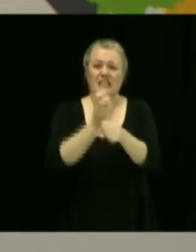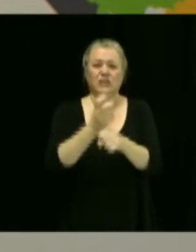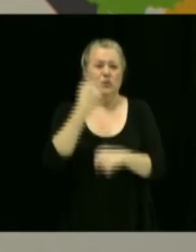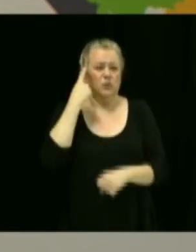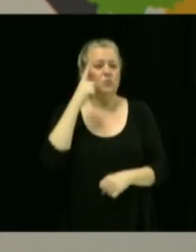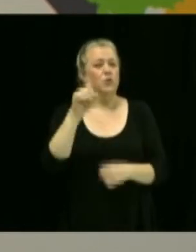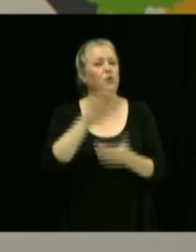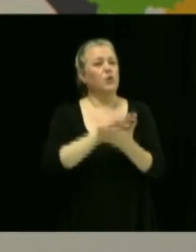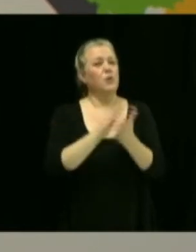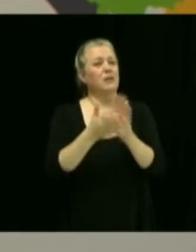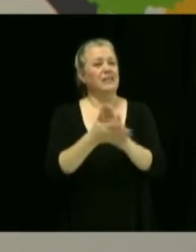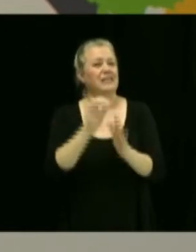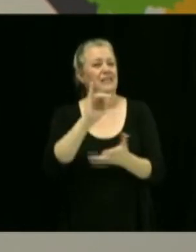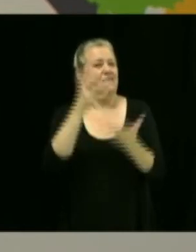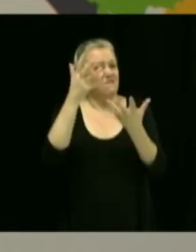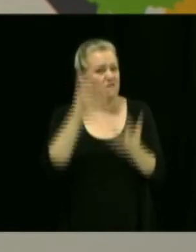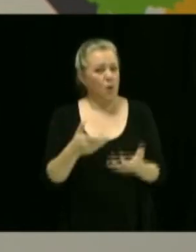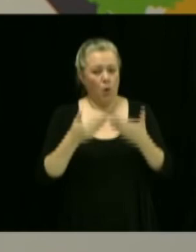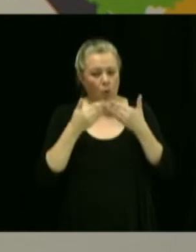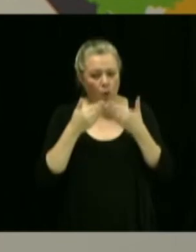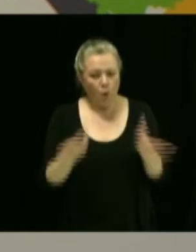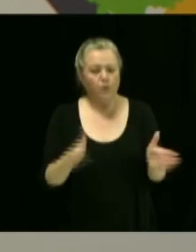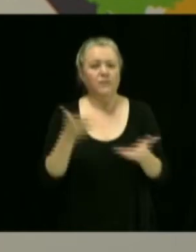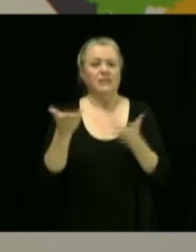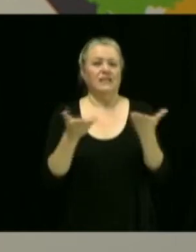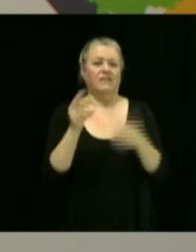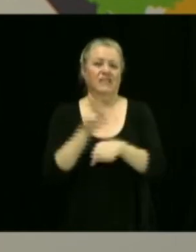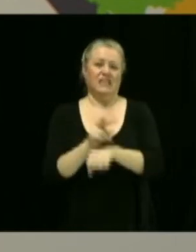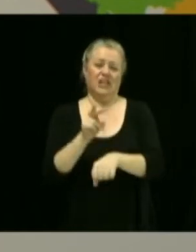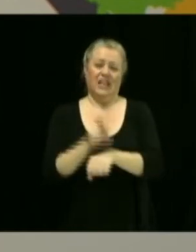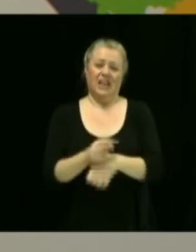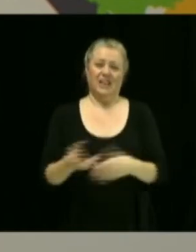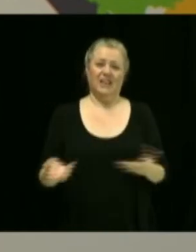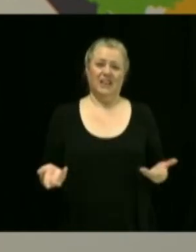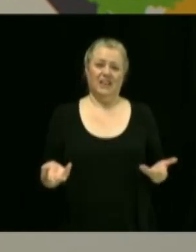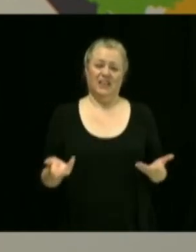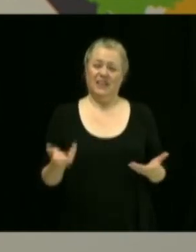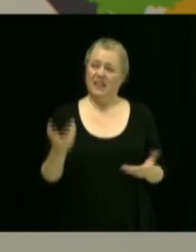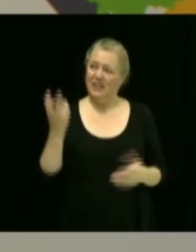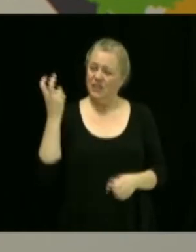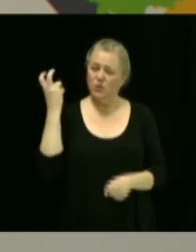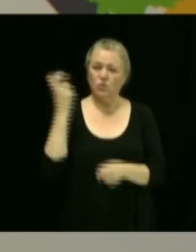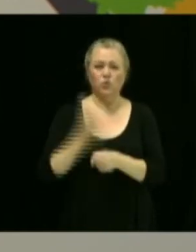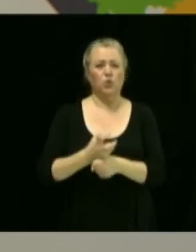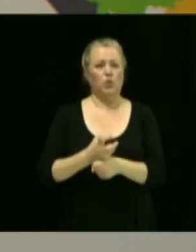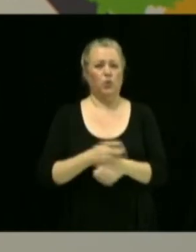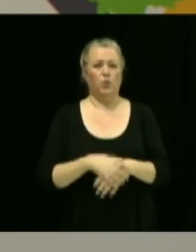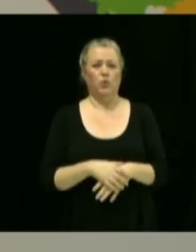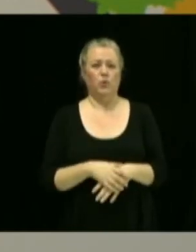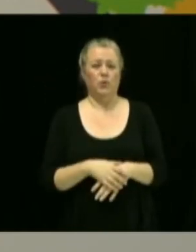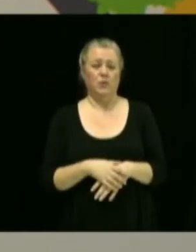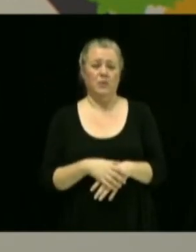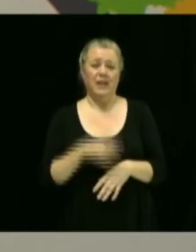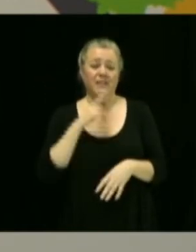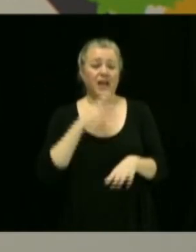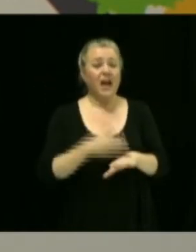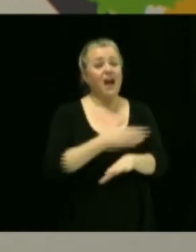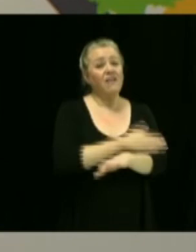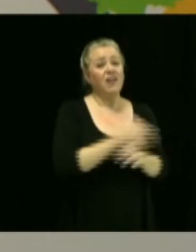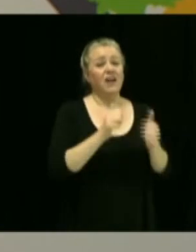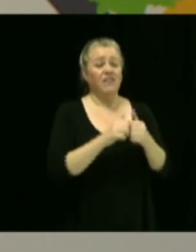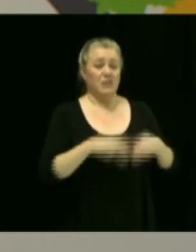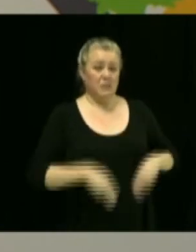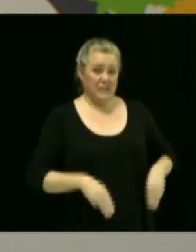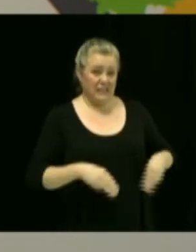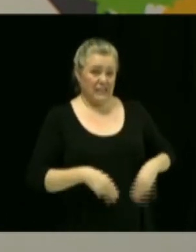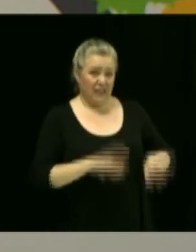qui veulent se partir, un service de garde. Puis, on ne se cachera pas que la tâche n'a pas été facile du début, avec l'Université de famille. Pour avoir un